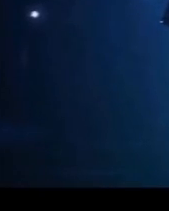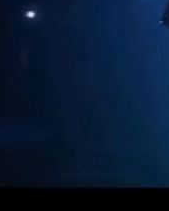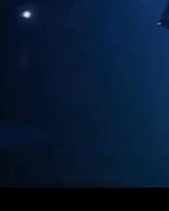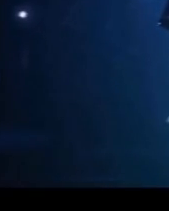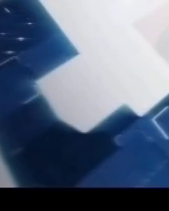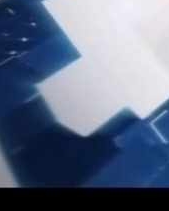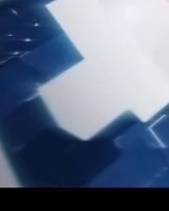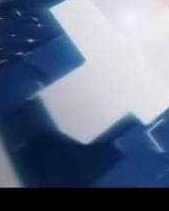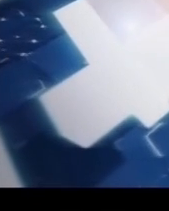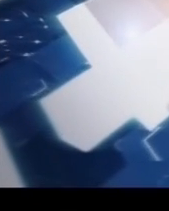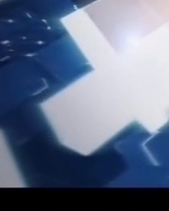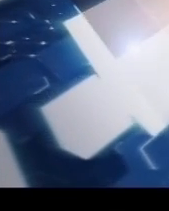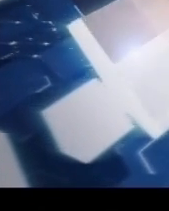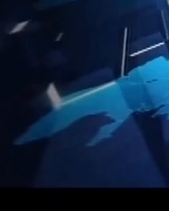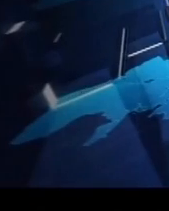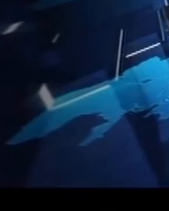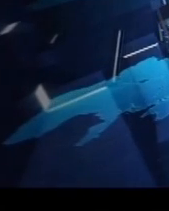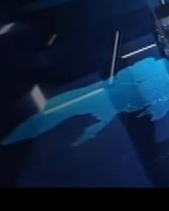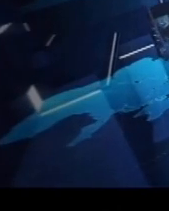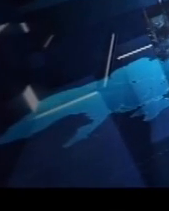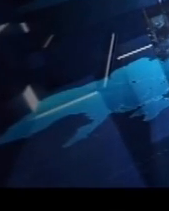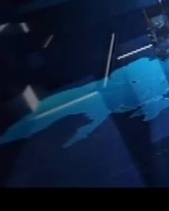Дякую. Дякую. Дякую перегляд!